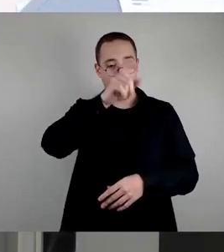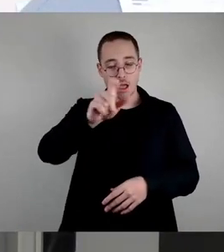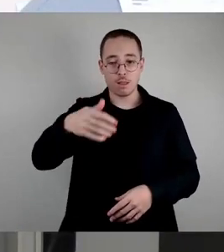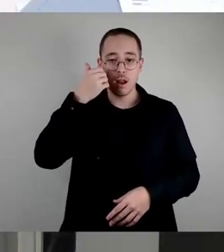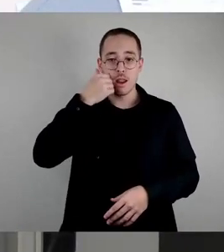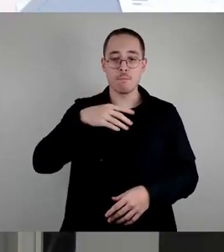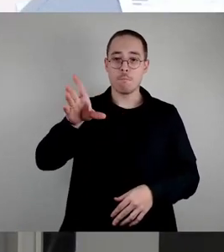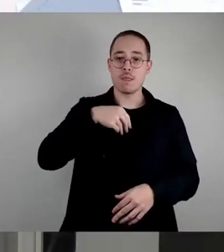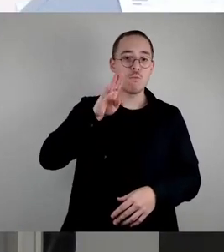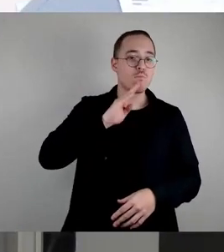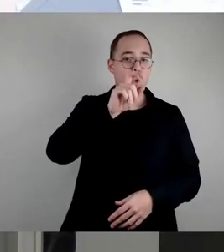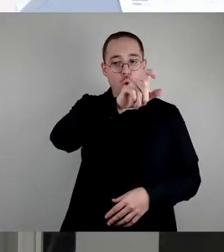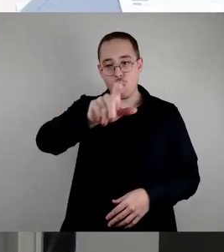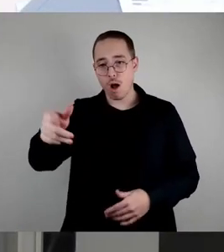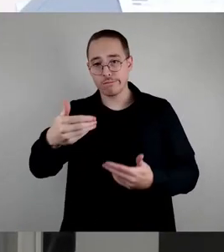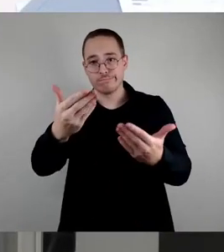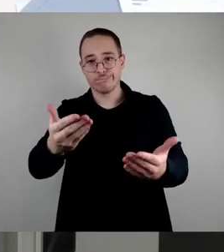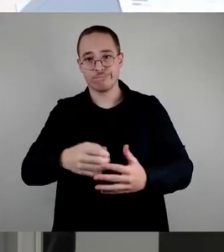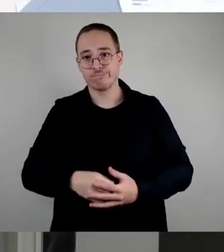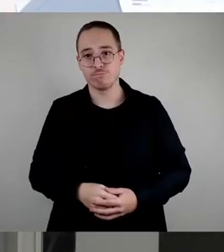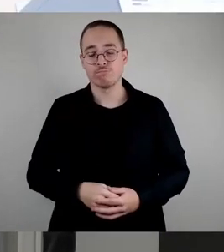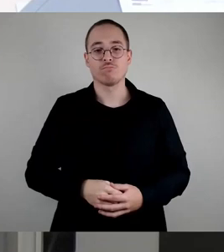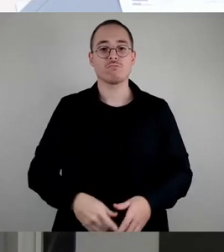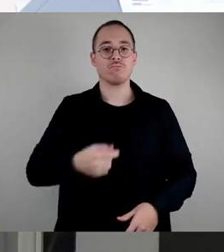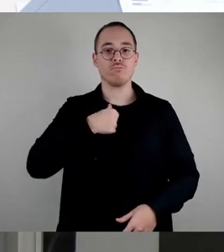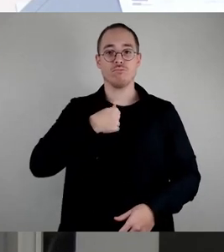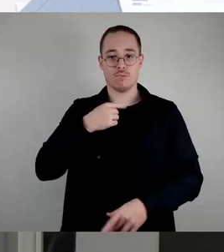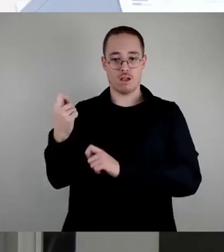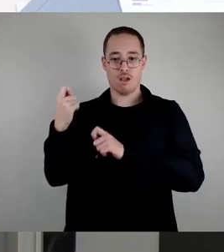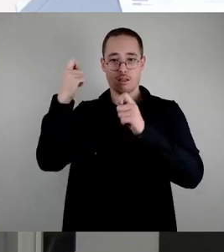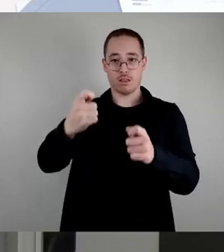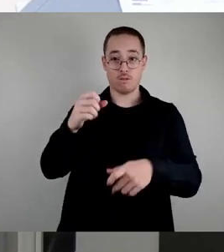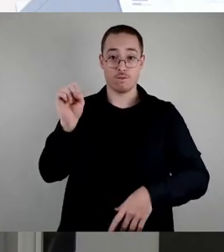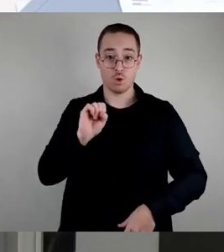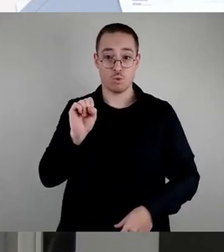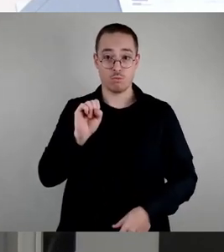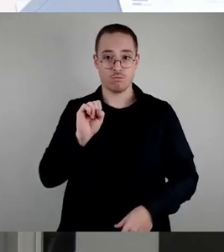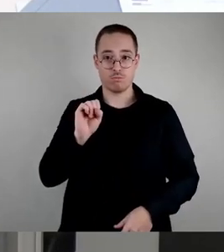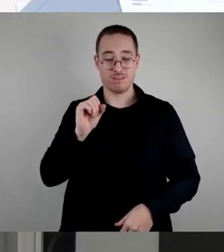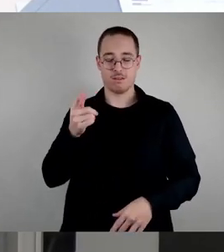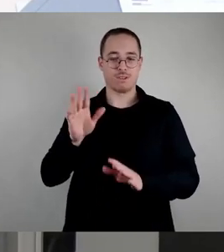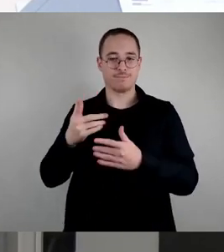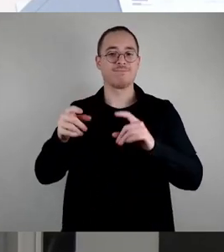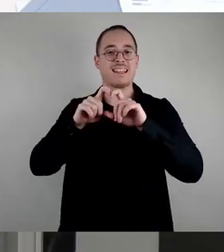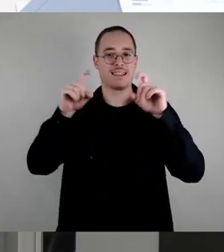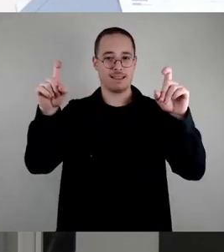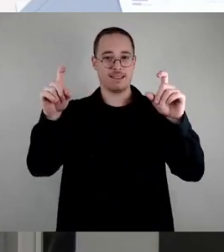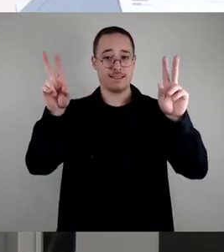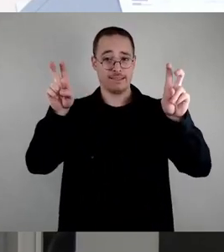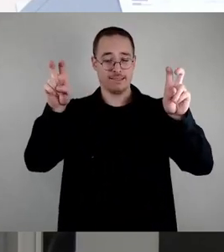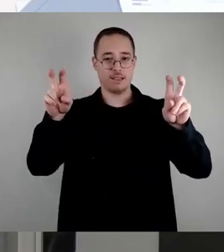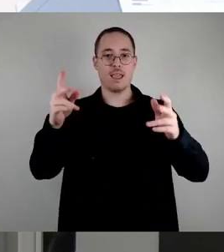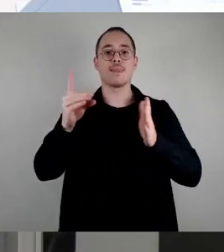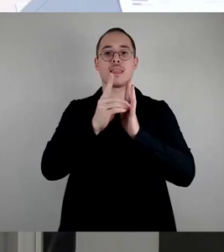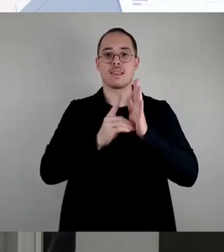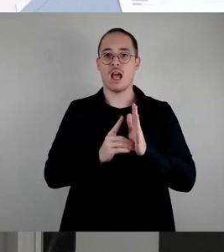Ich bringe den SPD-Antrag ein, digitale Stadtpolitik für alle zugänglich machen, die ganze